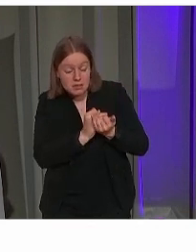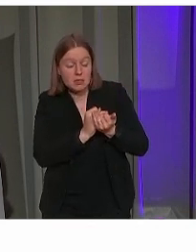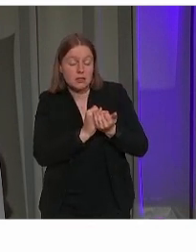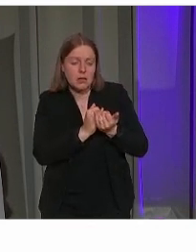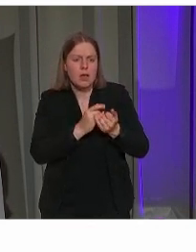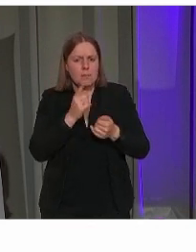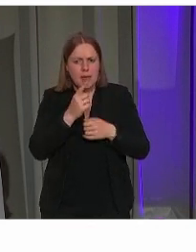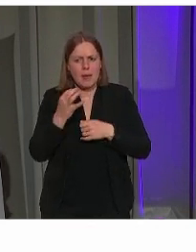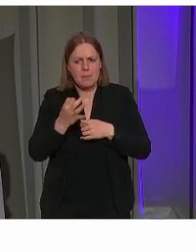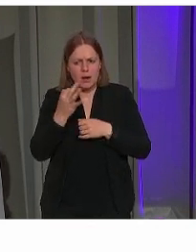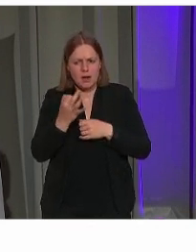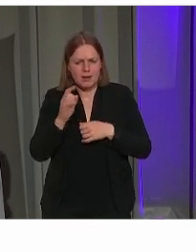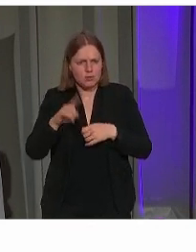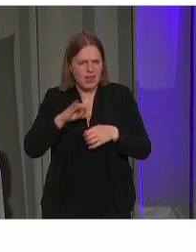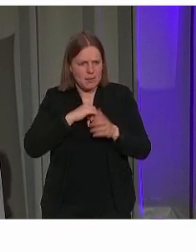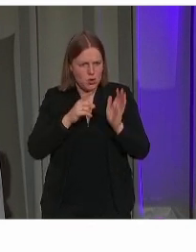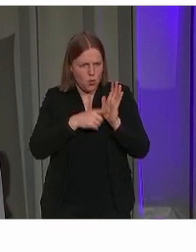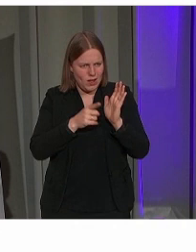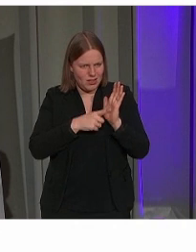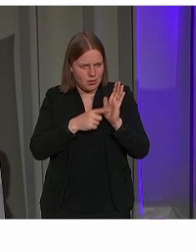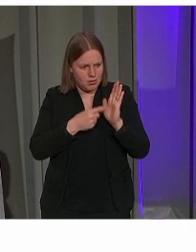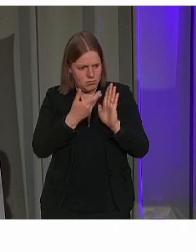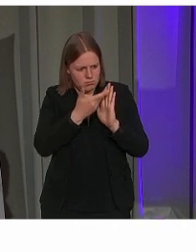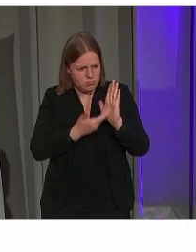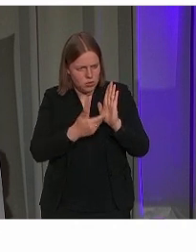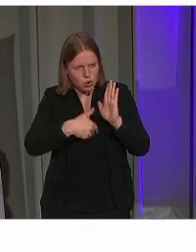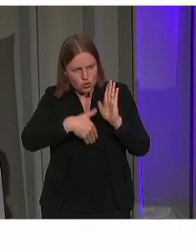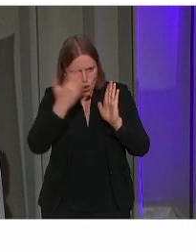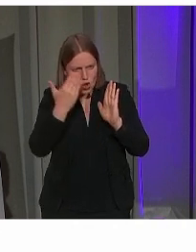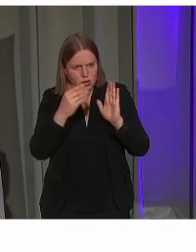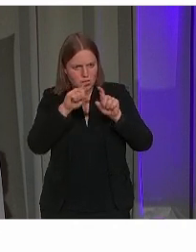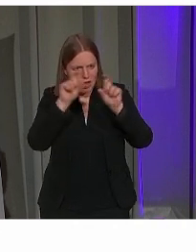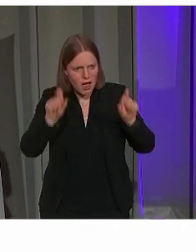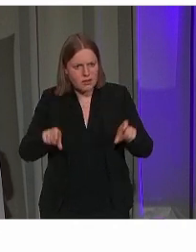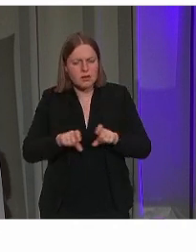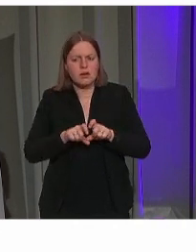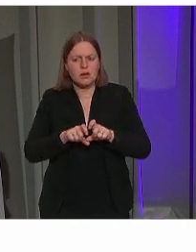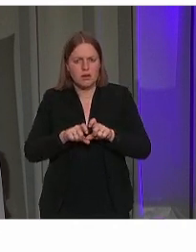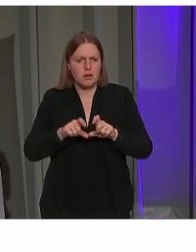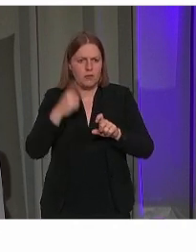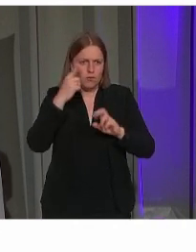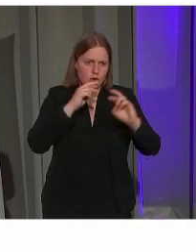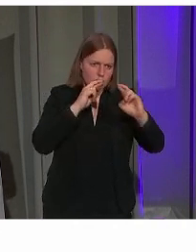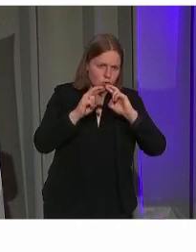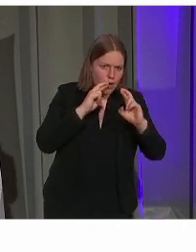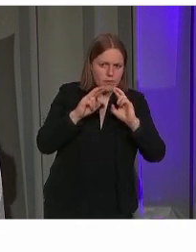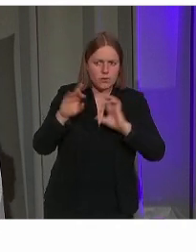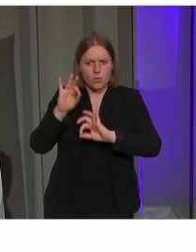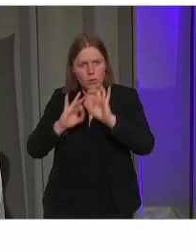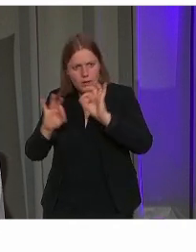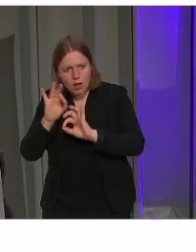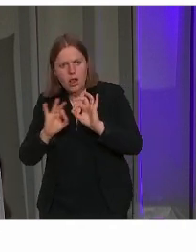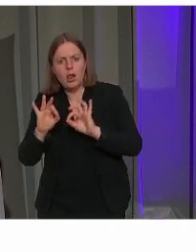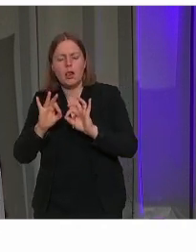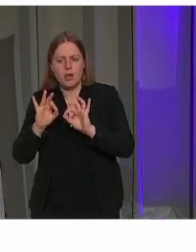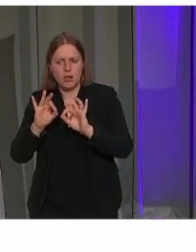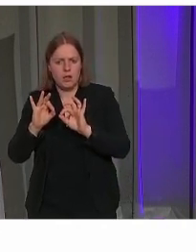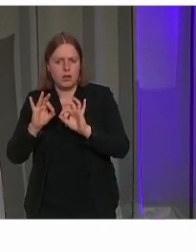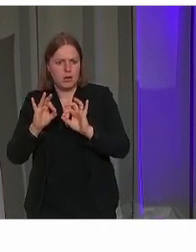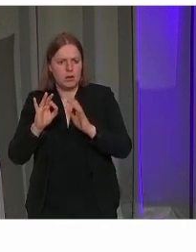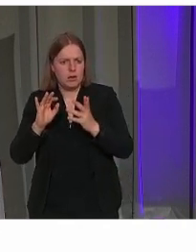belangrijk om toch een wetgevend kader te hebben waarbij dat horeca en handelspanden toch,